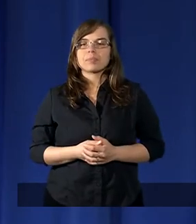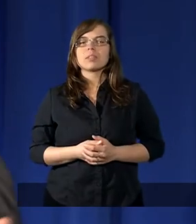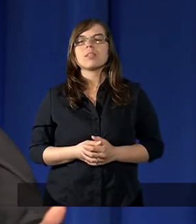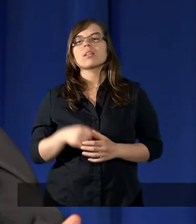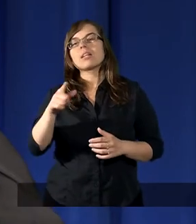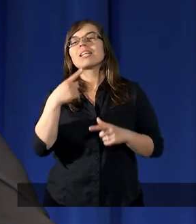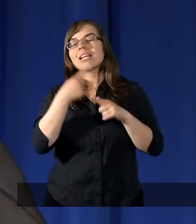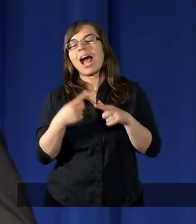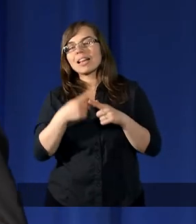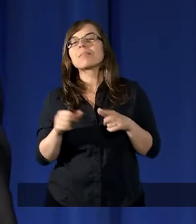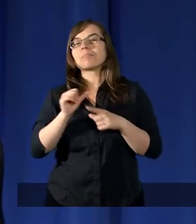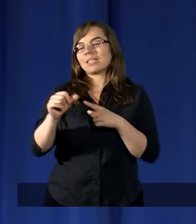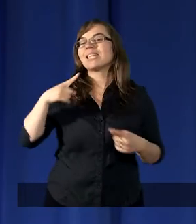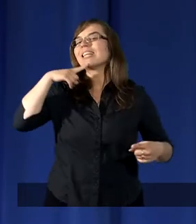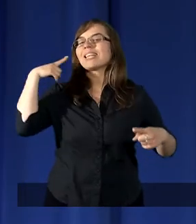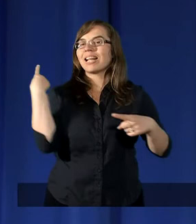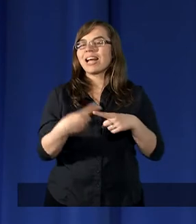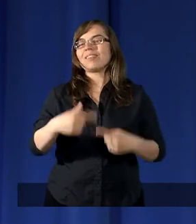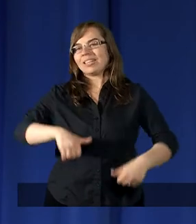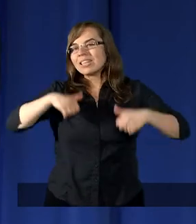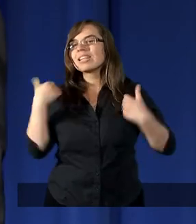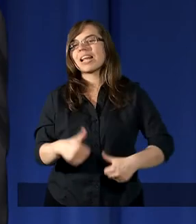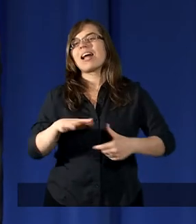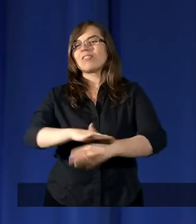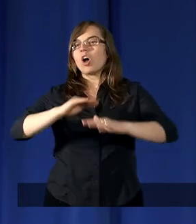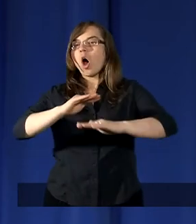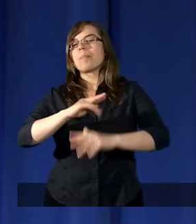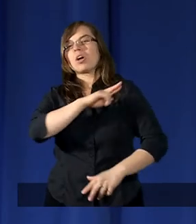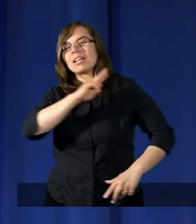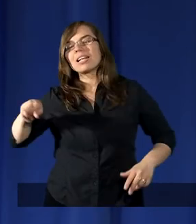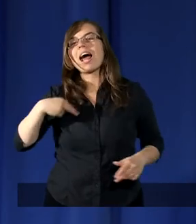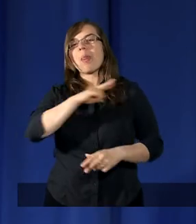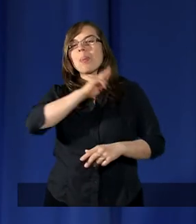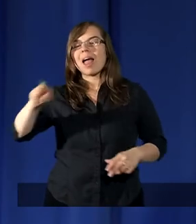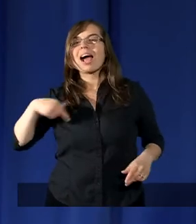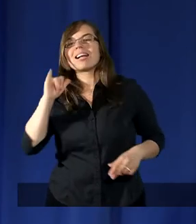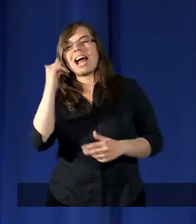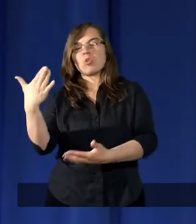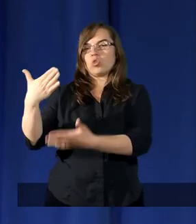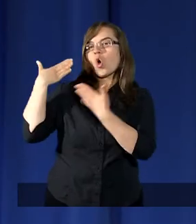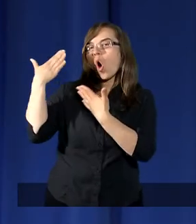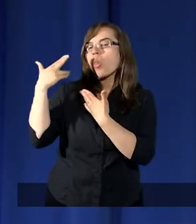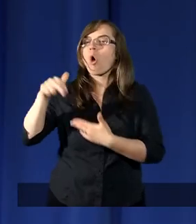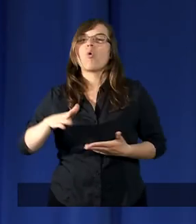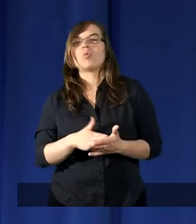Czasem jesteśmy zdecydowani stać w obronie naszej, naszego jakiegoś honoru.